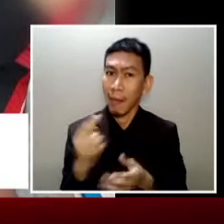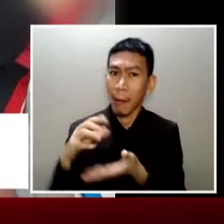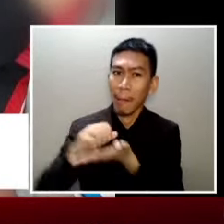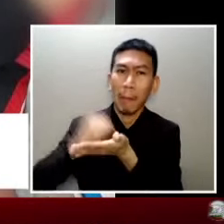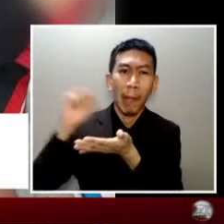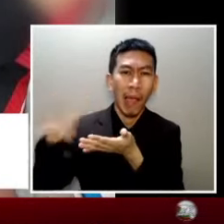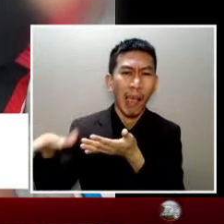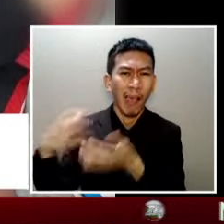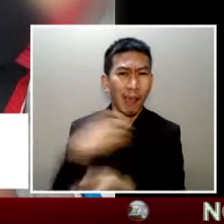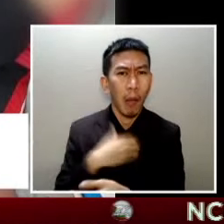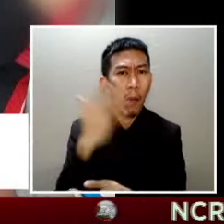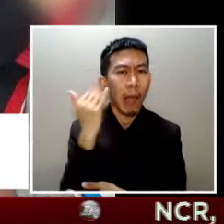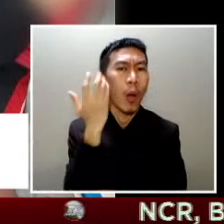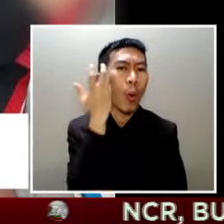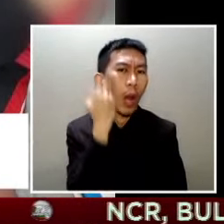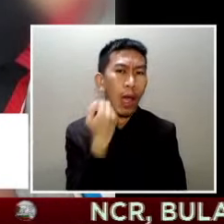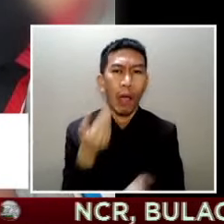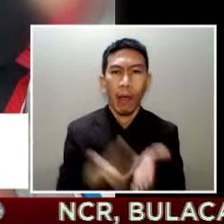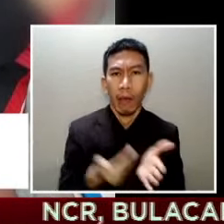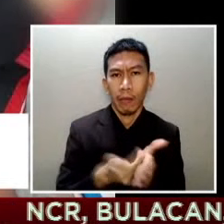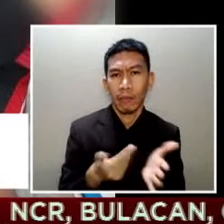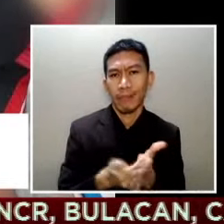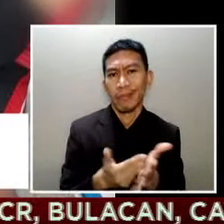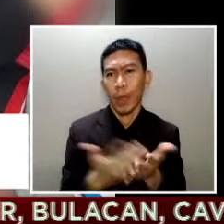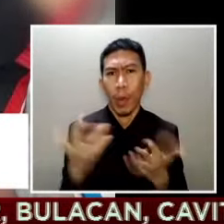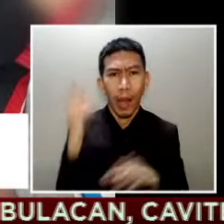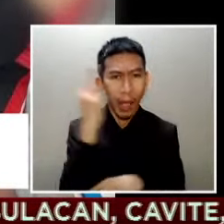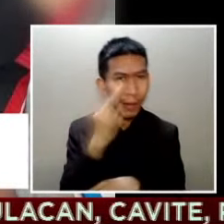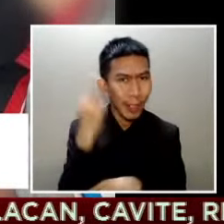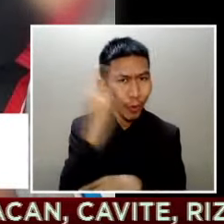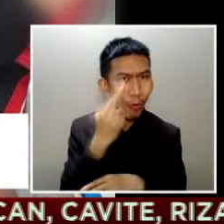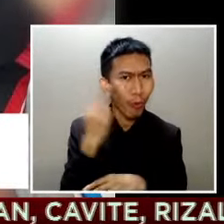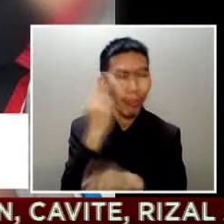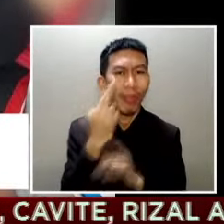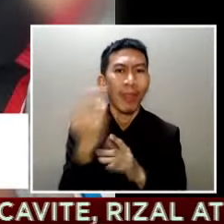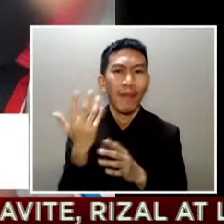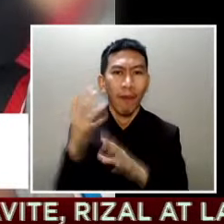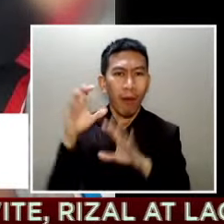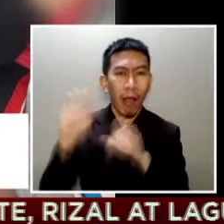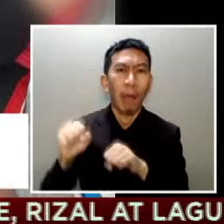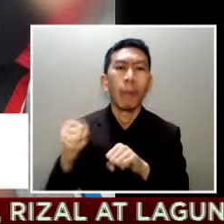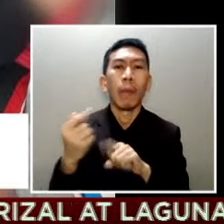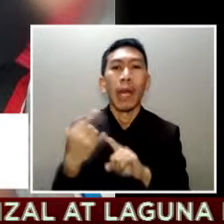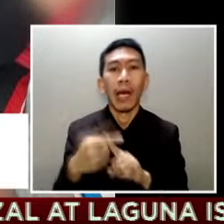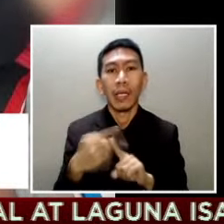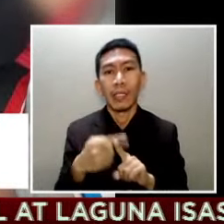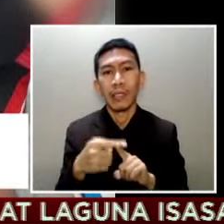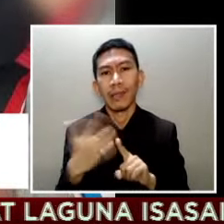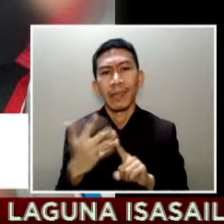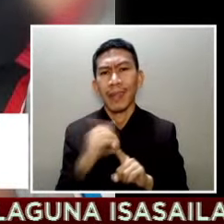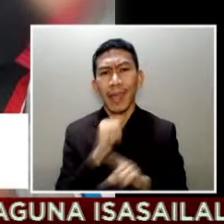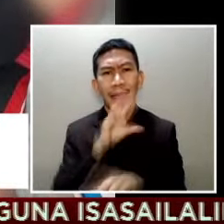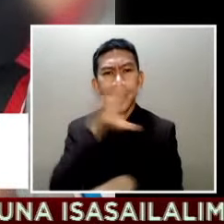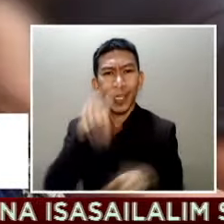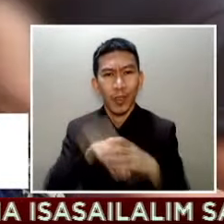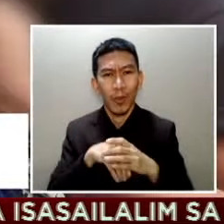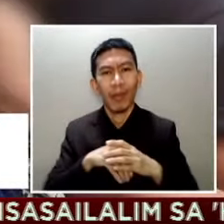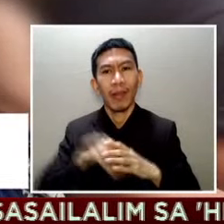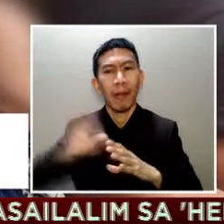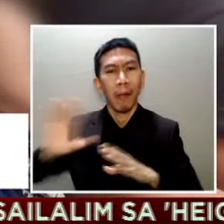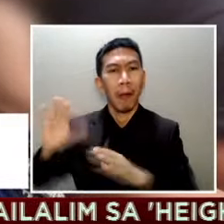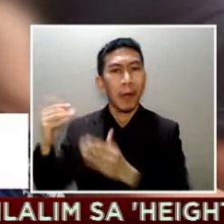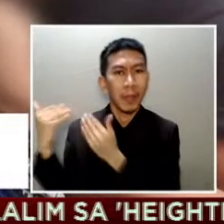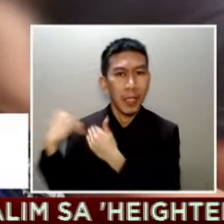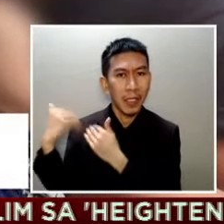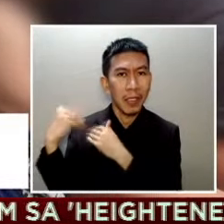ang ebedensya kawalan ng probable cause at dahil labas sa territorial jurisdiction ng korte at inutos din